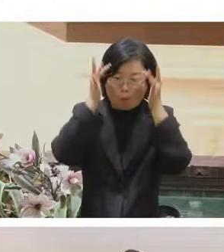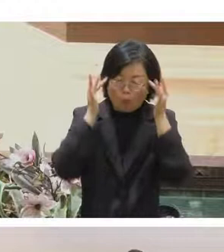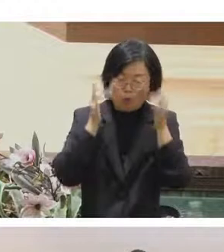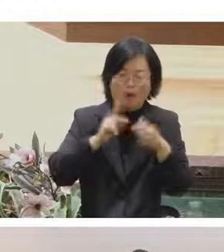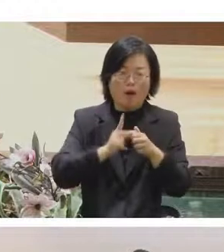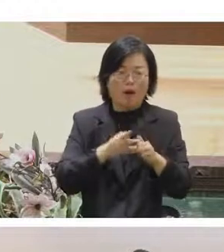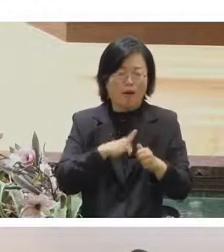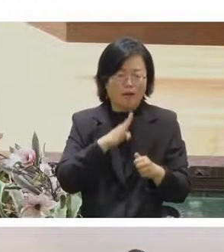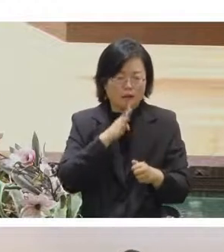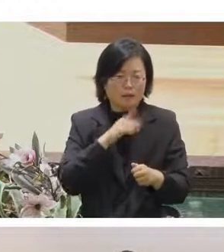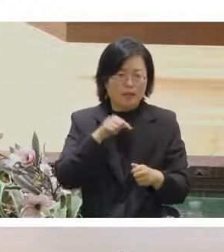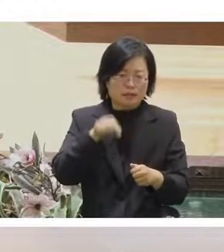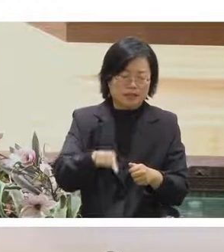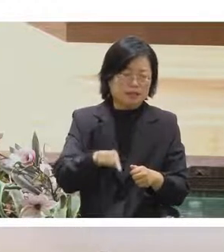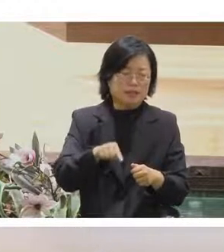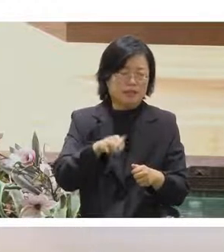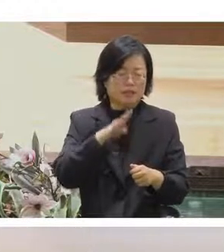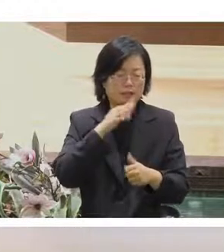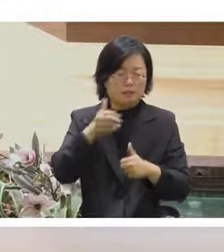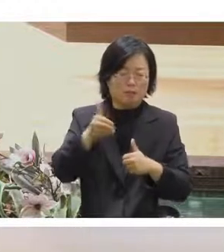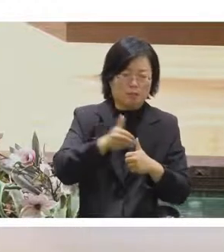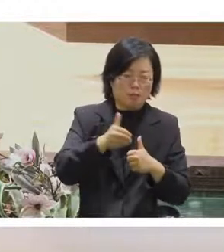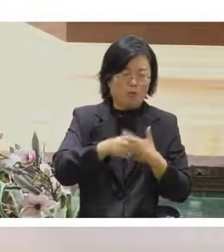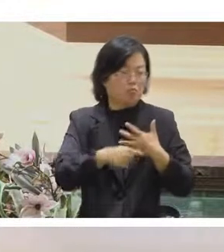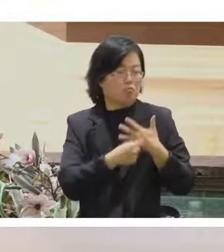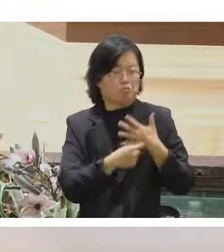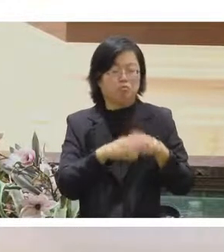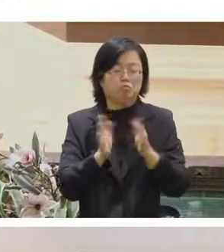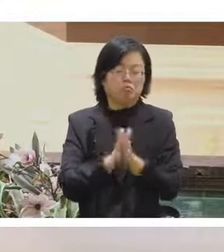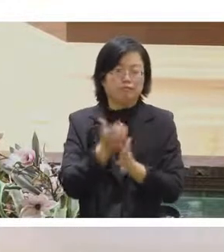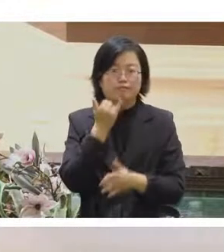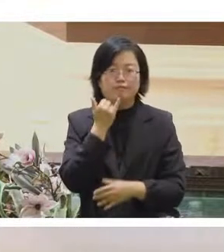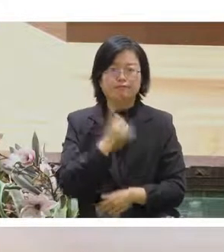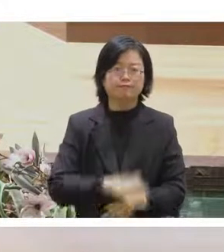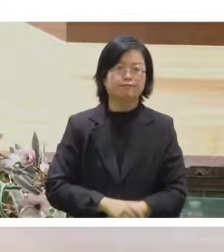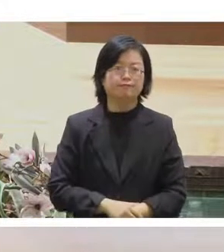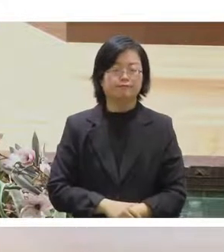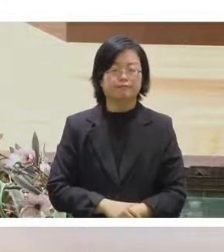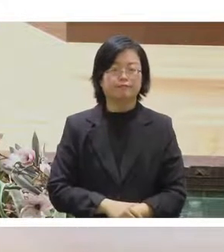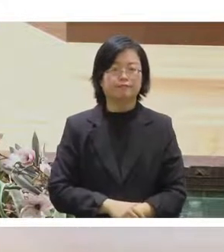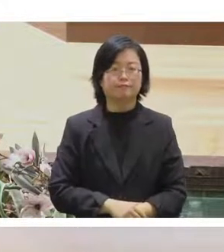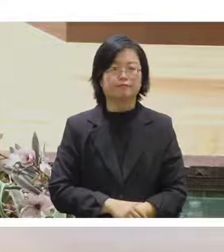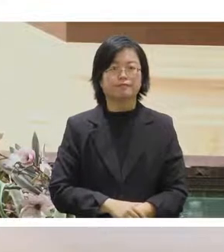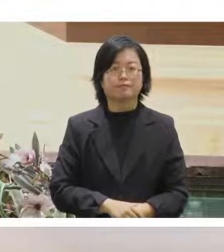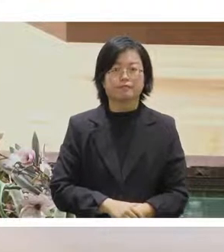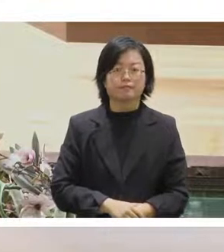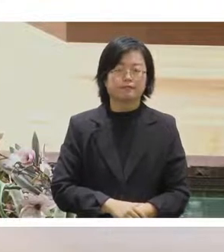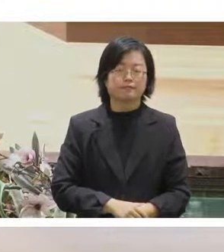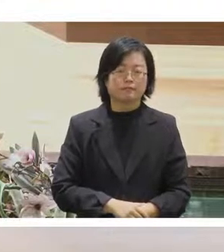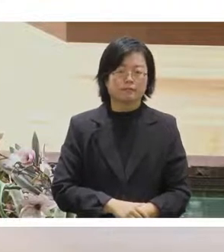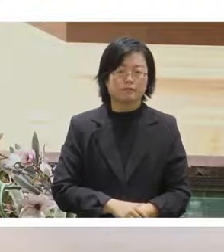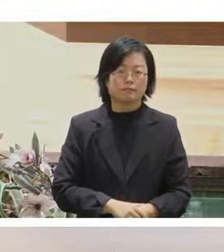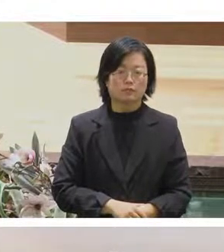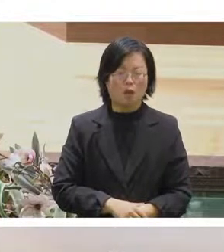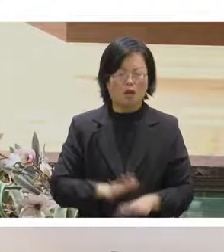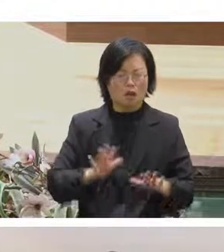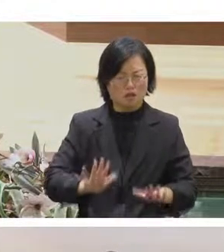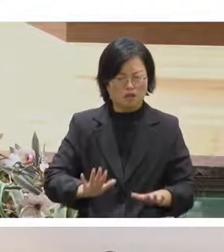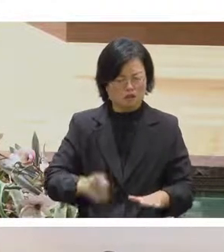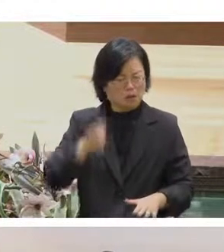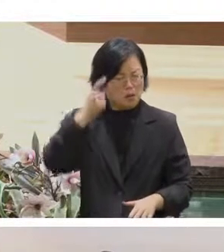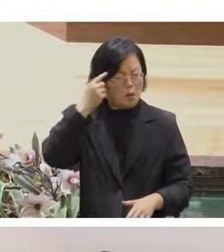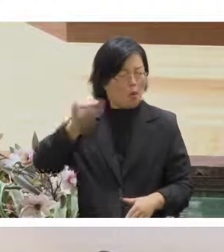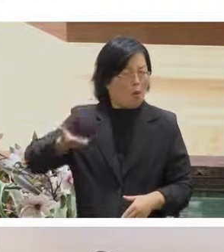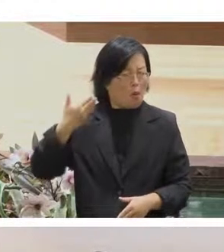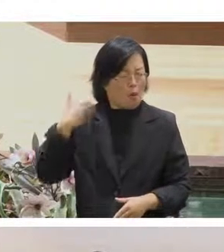力的這樣子所以我們可以回想一下說那到底如果所以你再回顧起來看就會發現